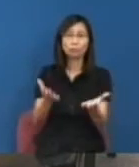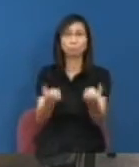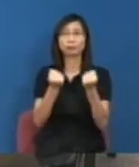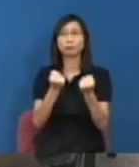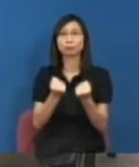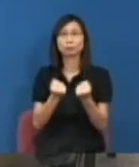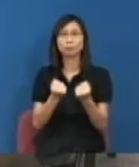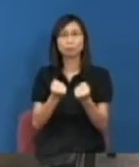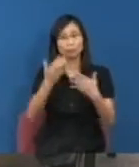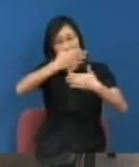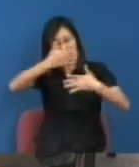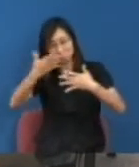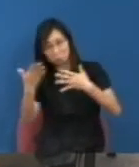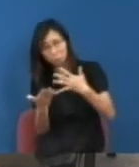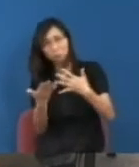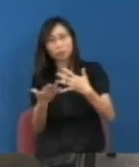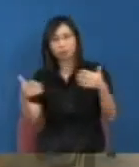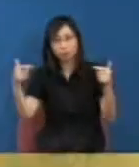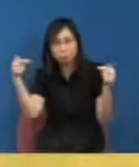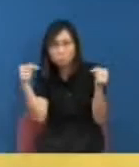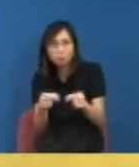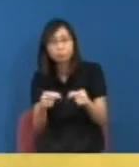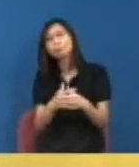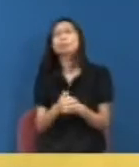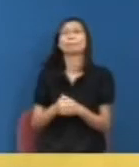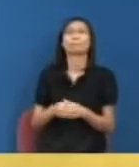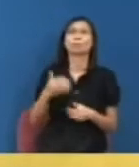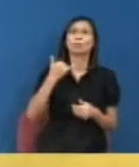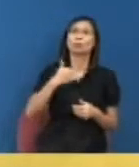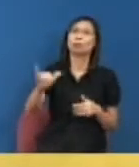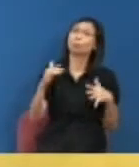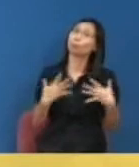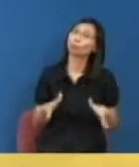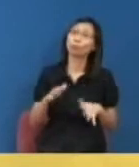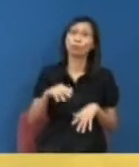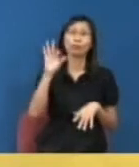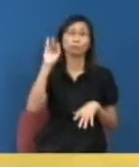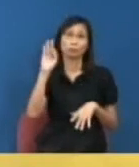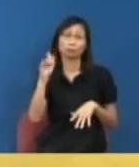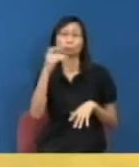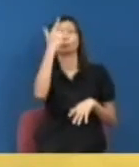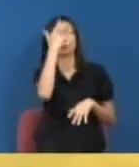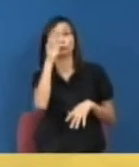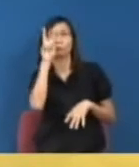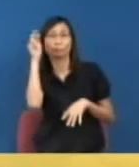視限光質素亦都愈來愈差去過法國、德國見識過的人都會知道